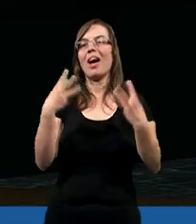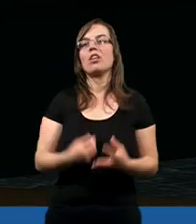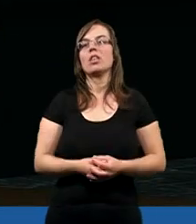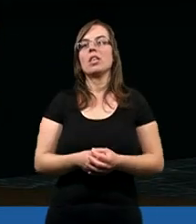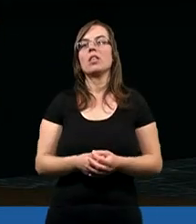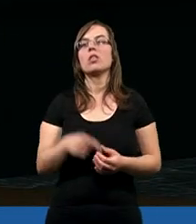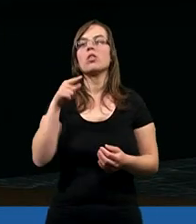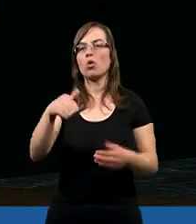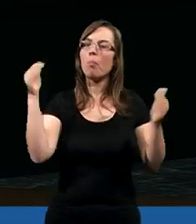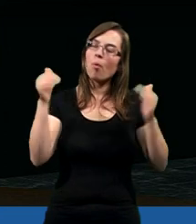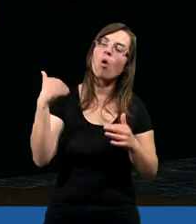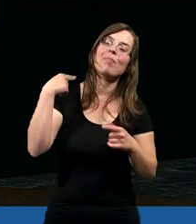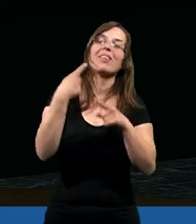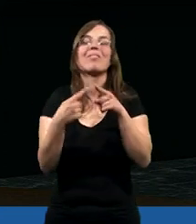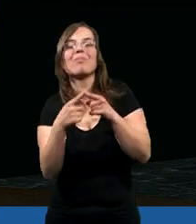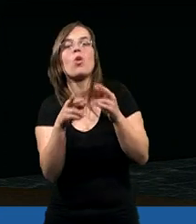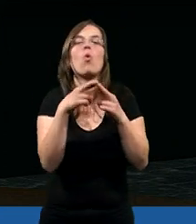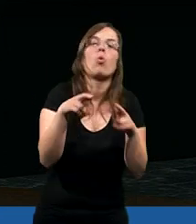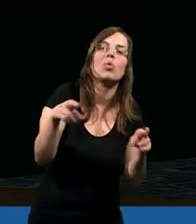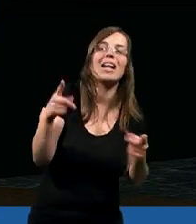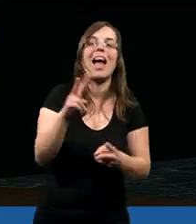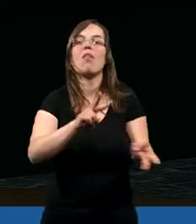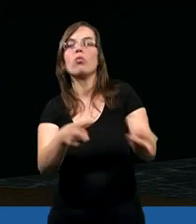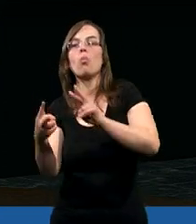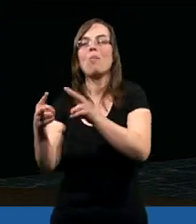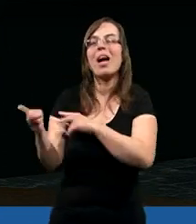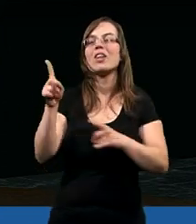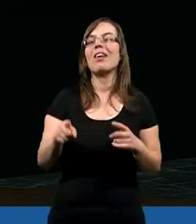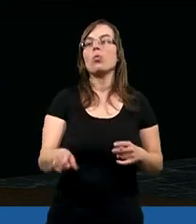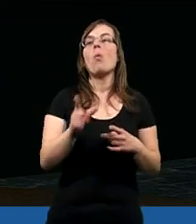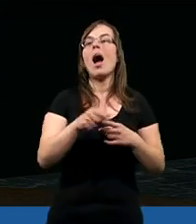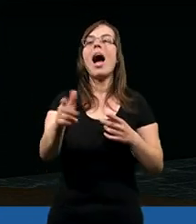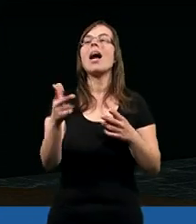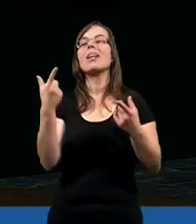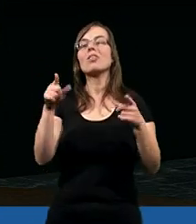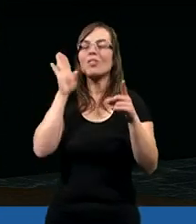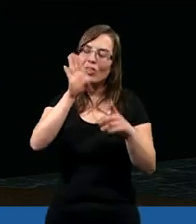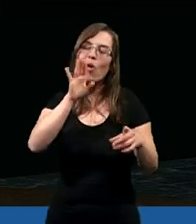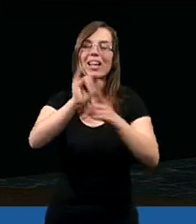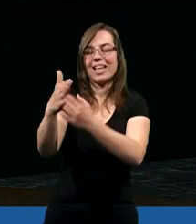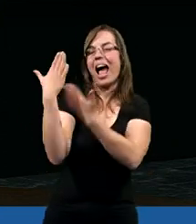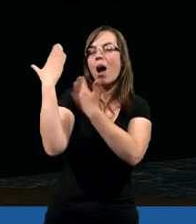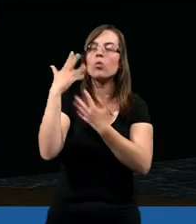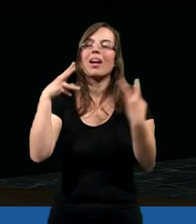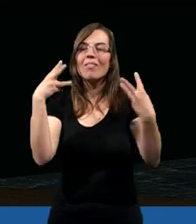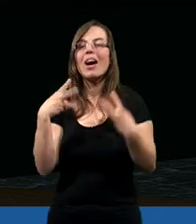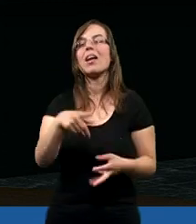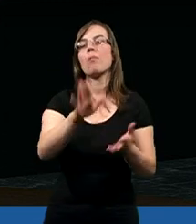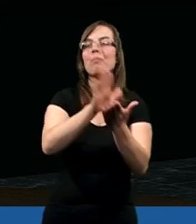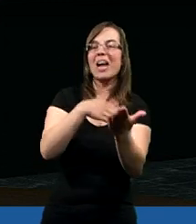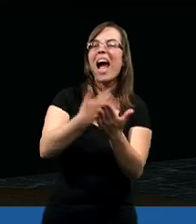niby. Ja mówię, no mogą być drobne różnice w tłumaczeniu, ale właściwie w sensie to są te same, ja korzystam z wielu